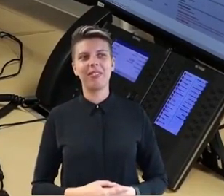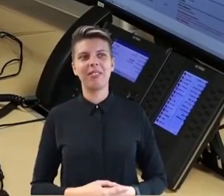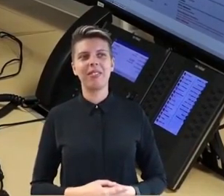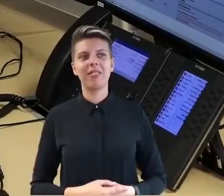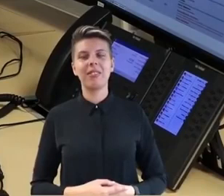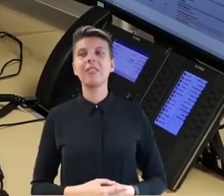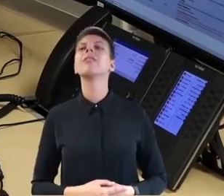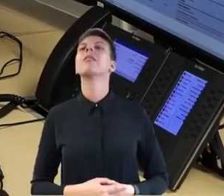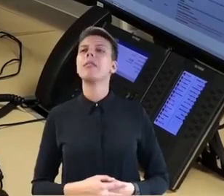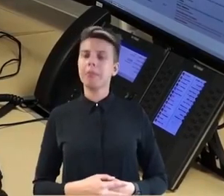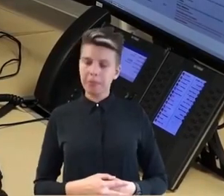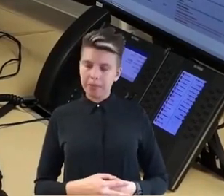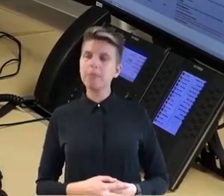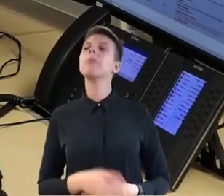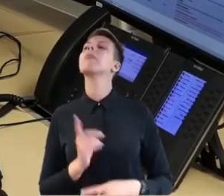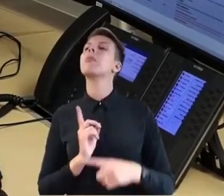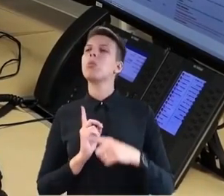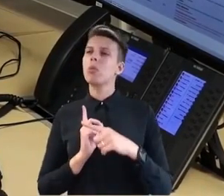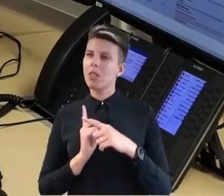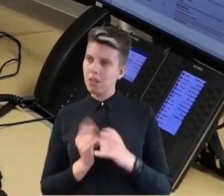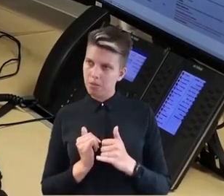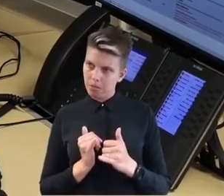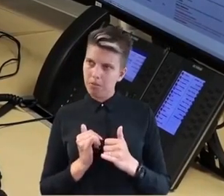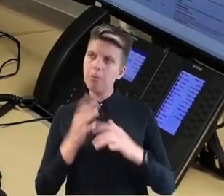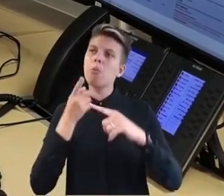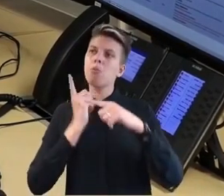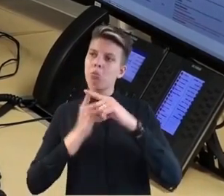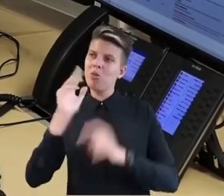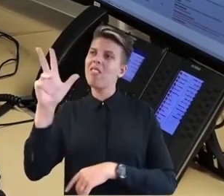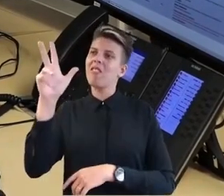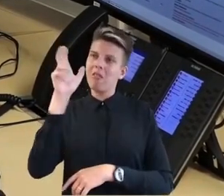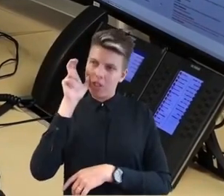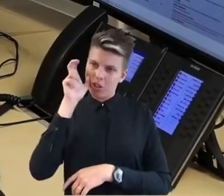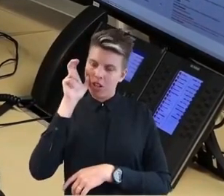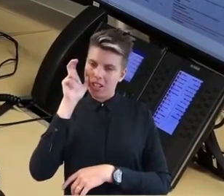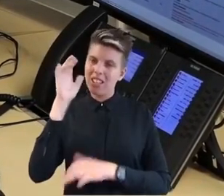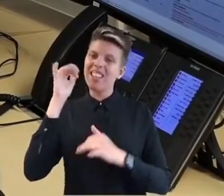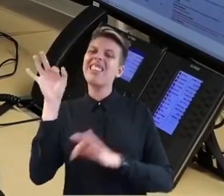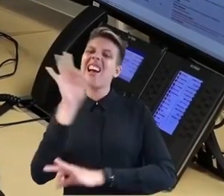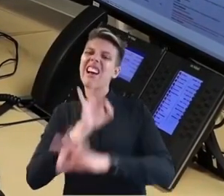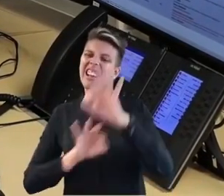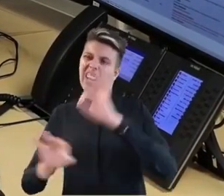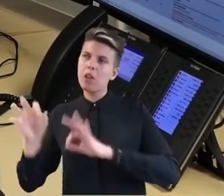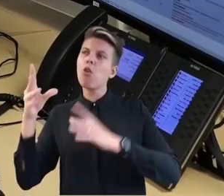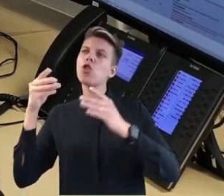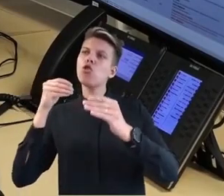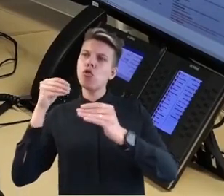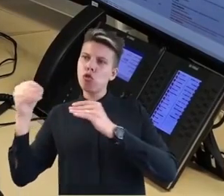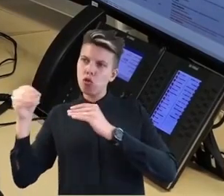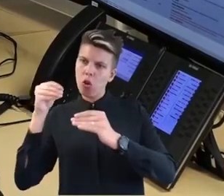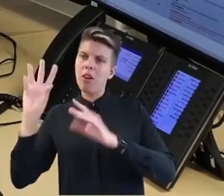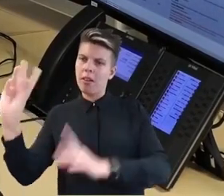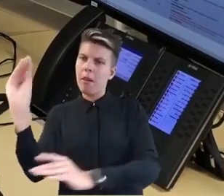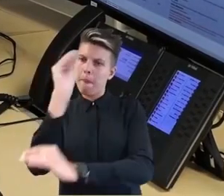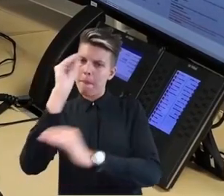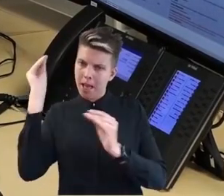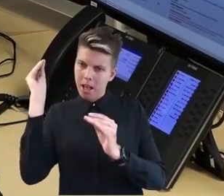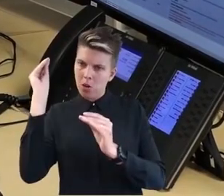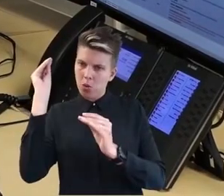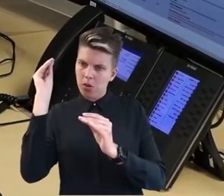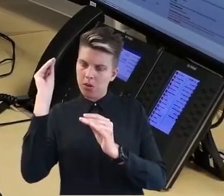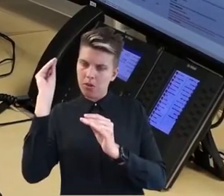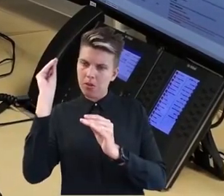Positiv verstanden, ich sehe in EPS-Web die Ausbringung radioaktiver Stoffe als Meldung, kommen.